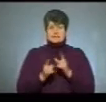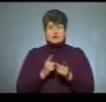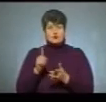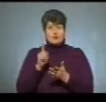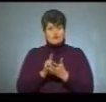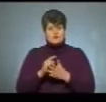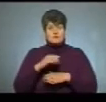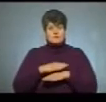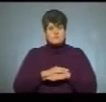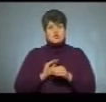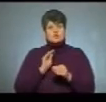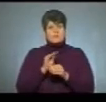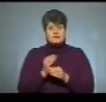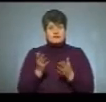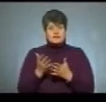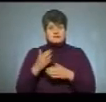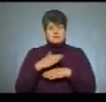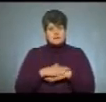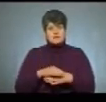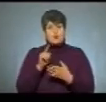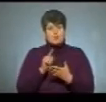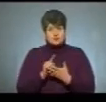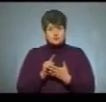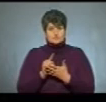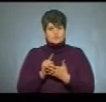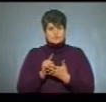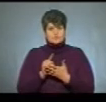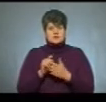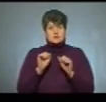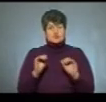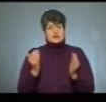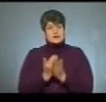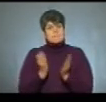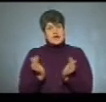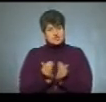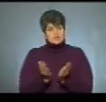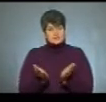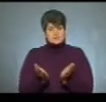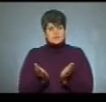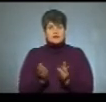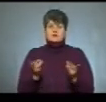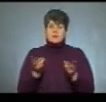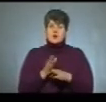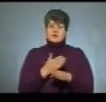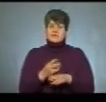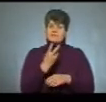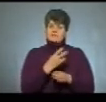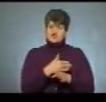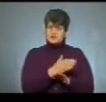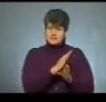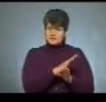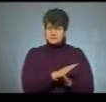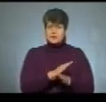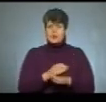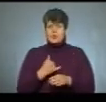предметів? Чи якісь додались предмети, які мають бути обов'язковими? Можливо, яких стало менше. Бачите, тут треба знову ж таки розділити на дві частини. Бо в